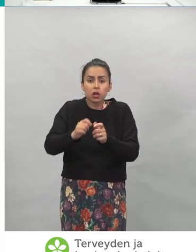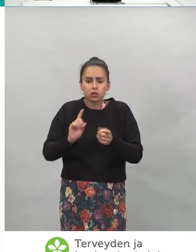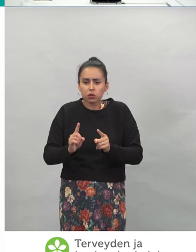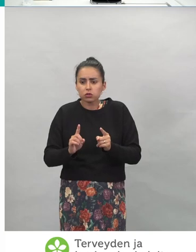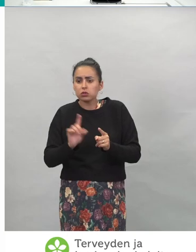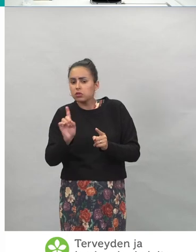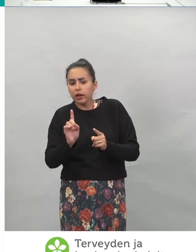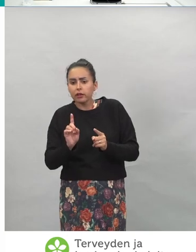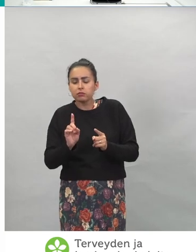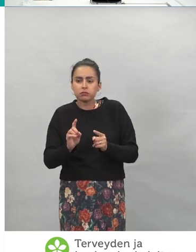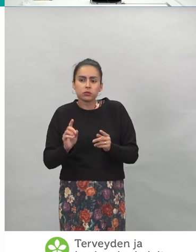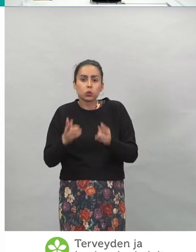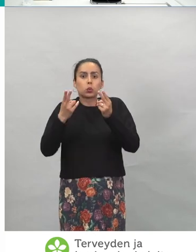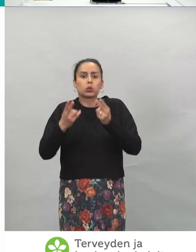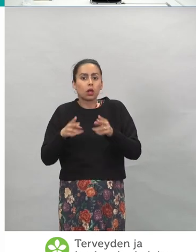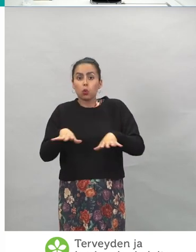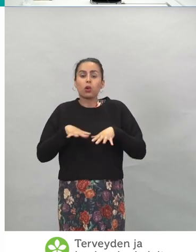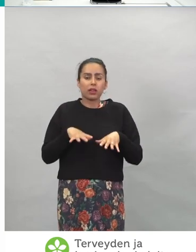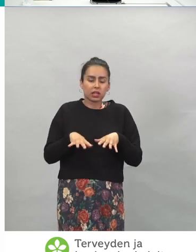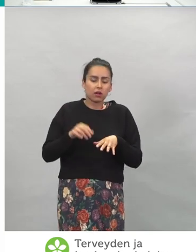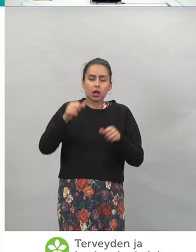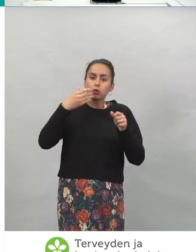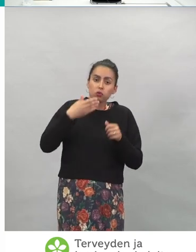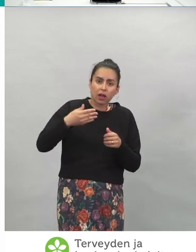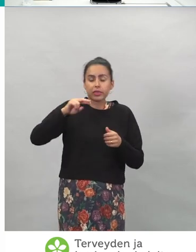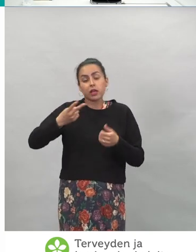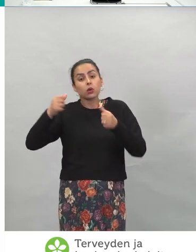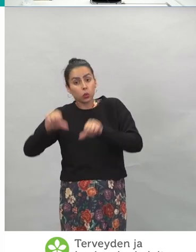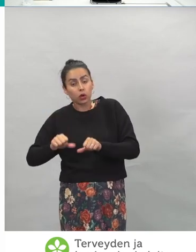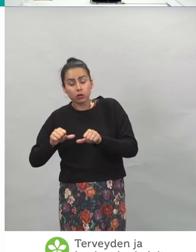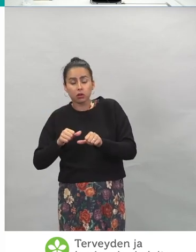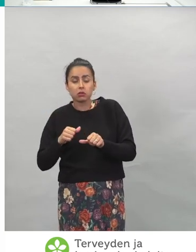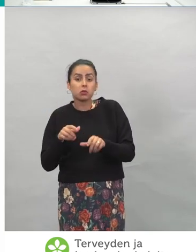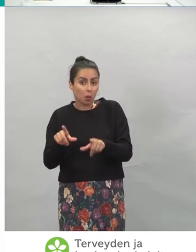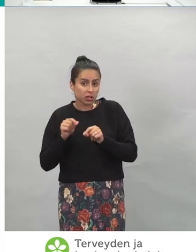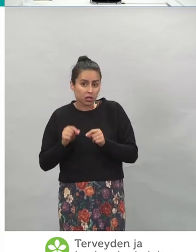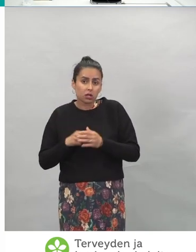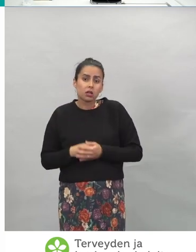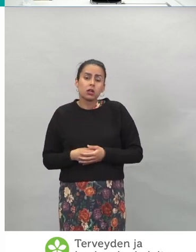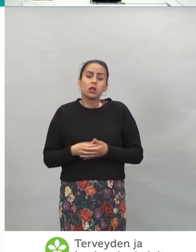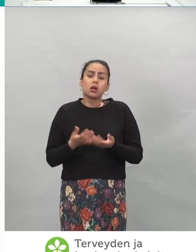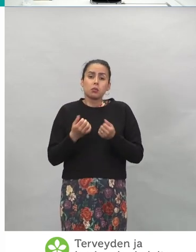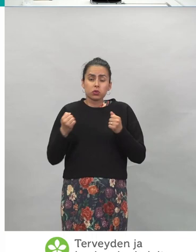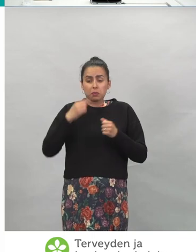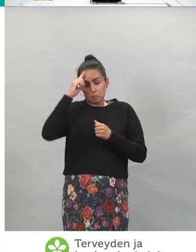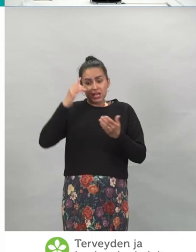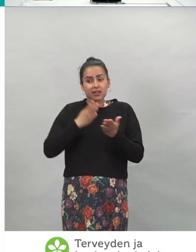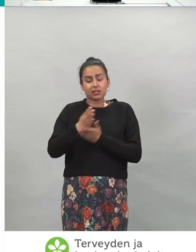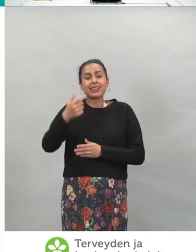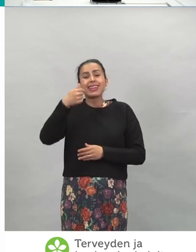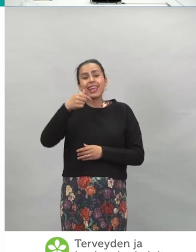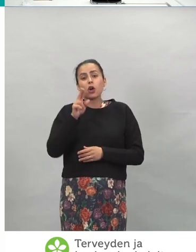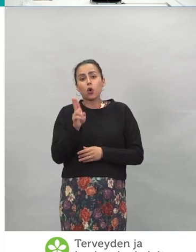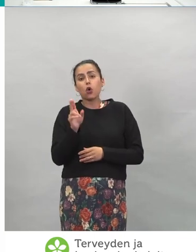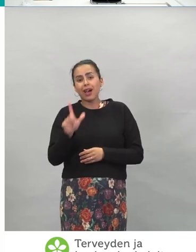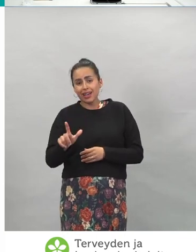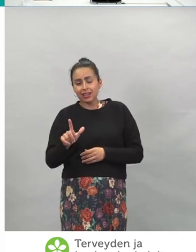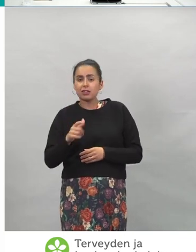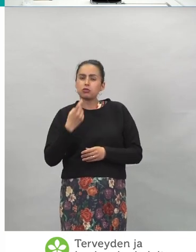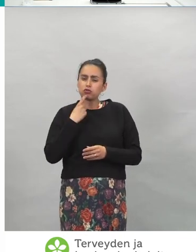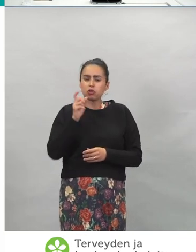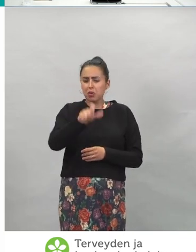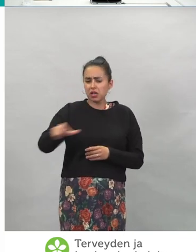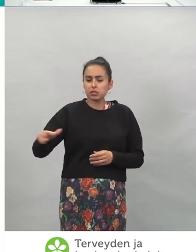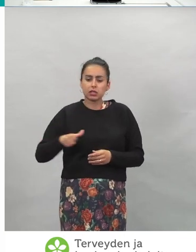sitten hyvää tai huonoa. Ja periaate on se, että THL antaa suositukset suomalaiselle, mutta joskus